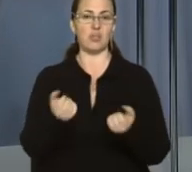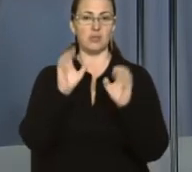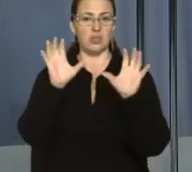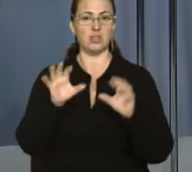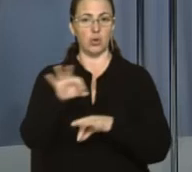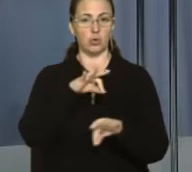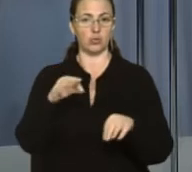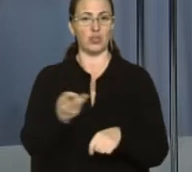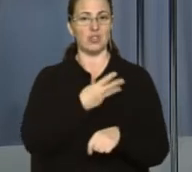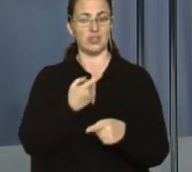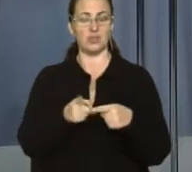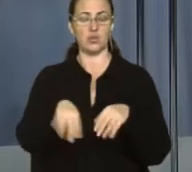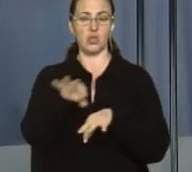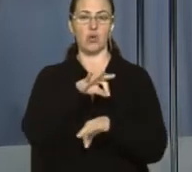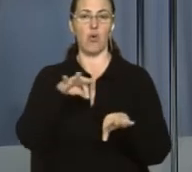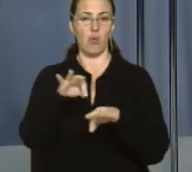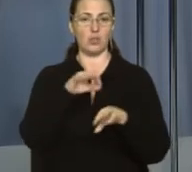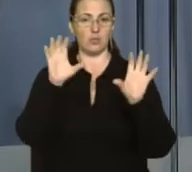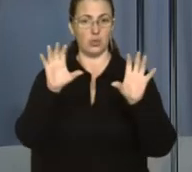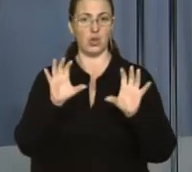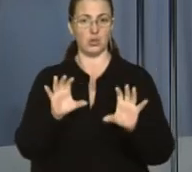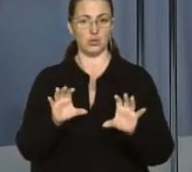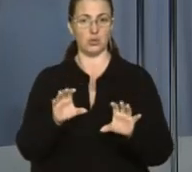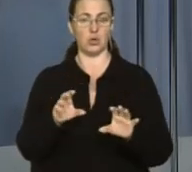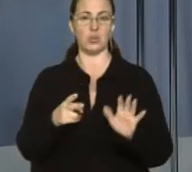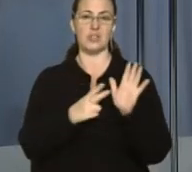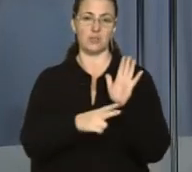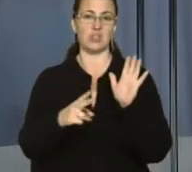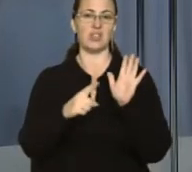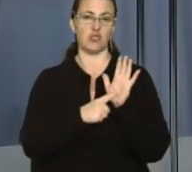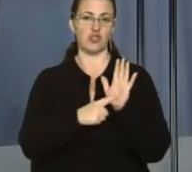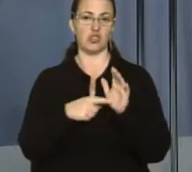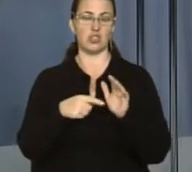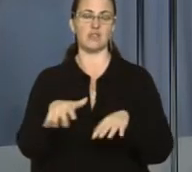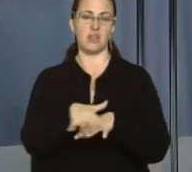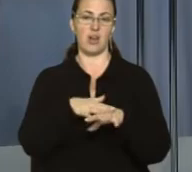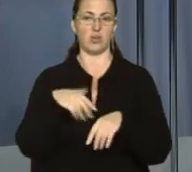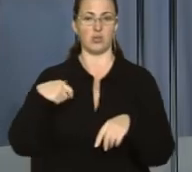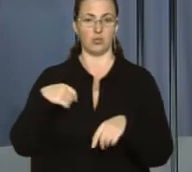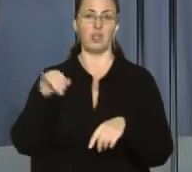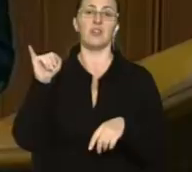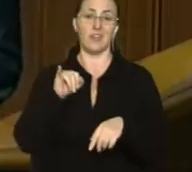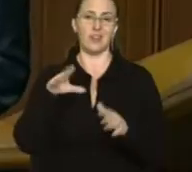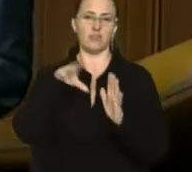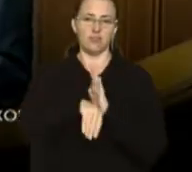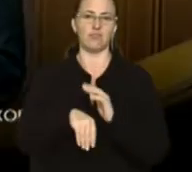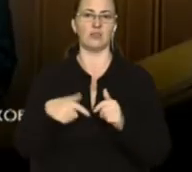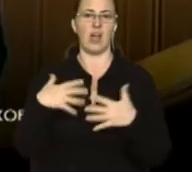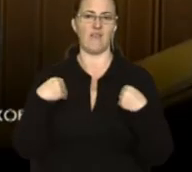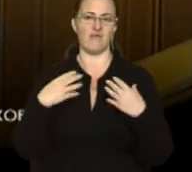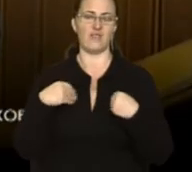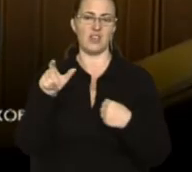Ініціаторами цього законопроекту є 76 народних депутатів, серед них і львів'яни. Ми справді